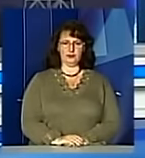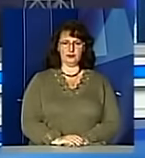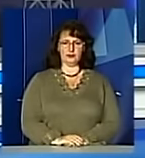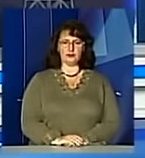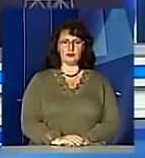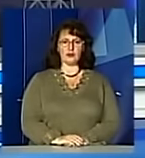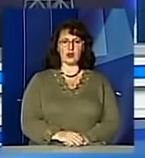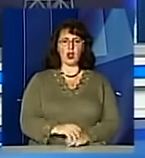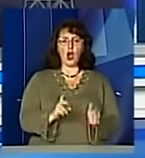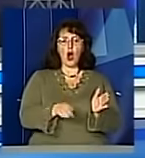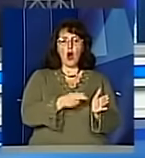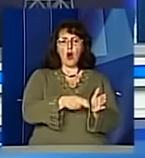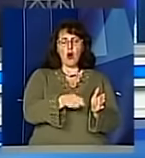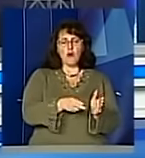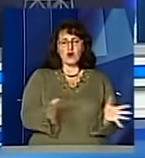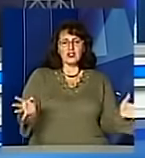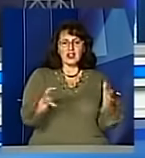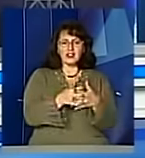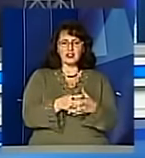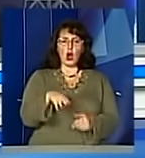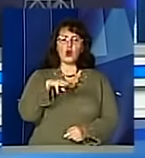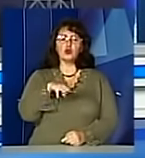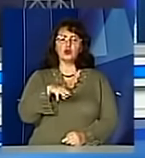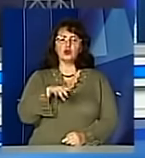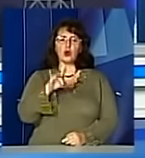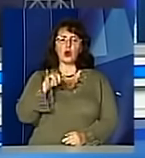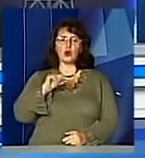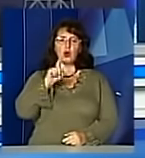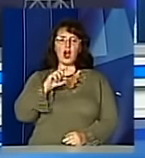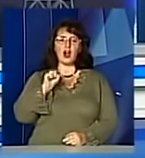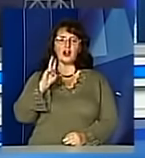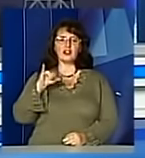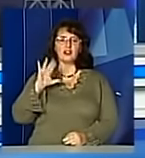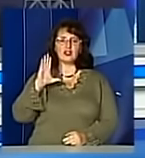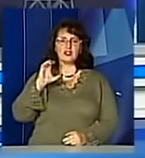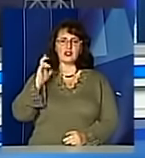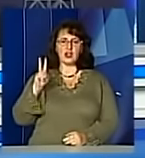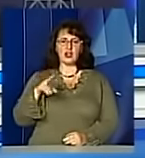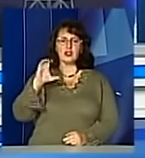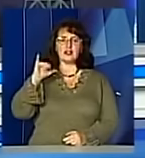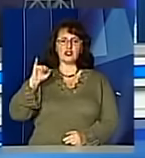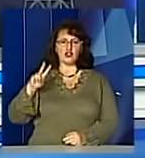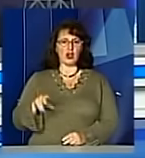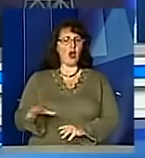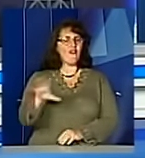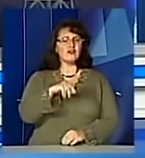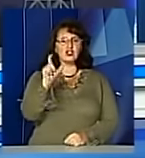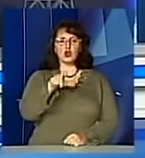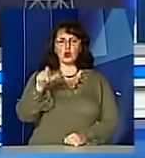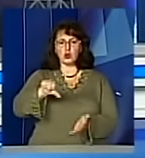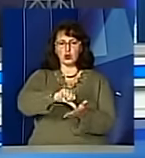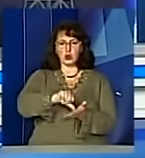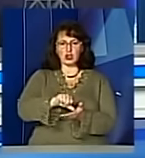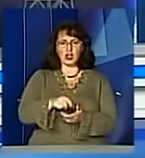Потяг єднання Труханівське Січ прибув до Львова. Близько 170 його пасажирів – це старшокласники та студенти